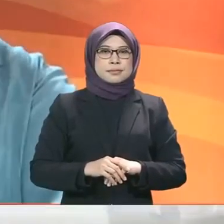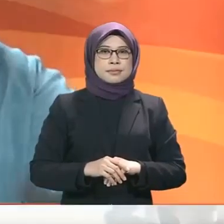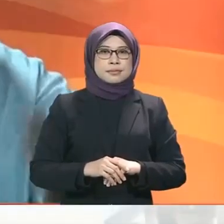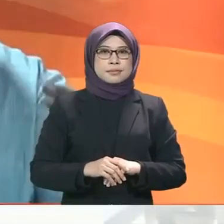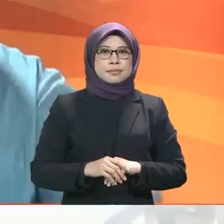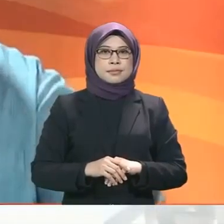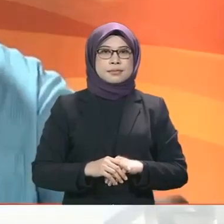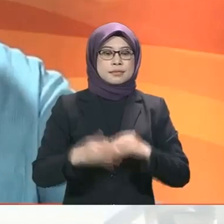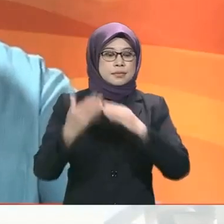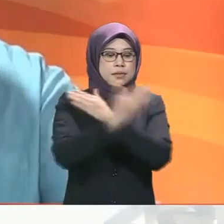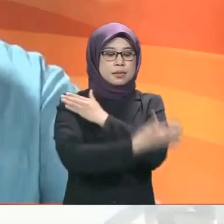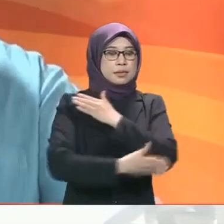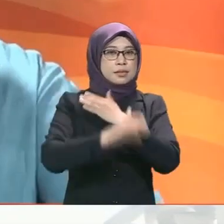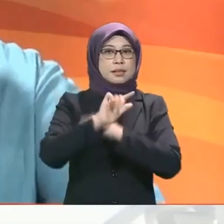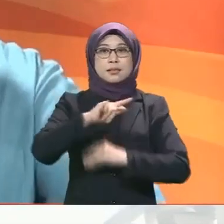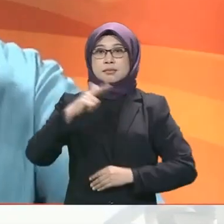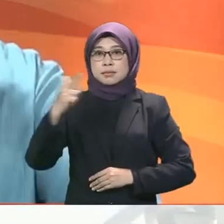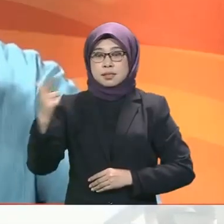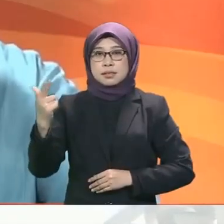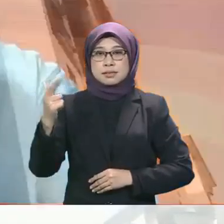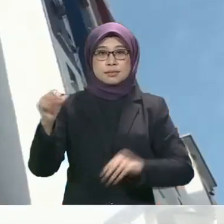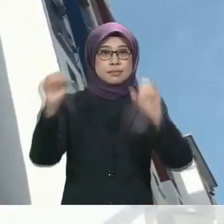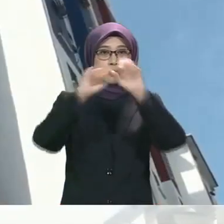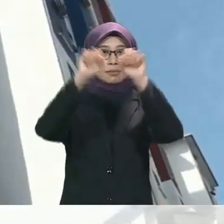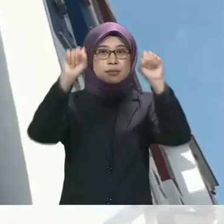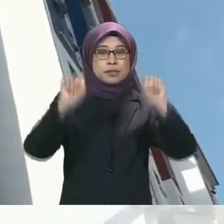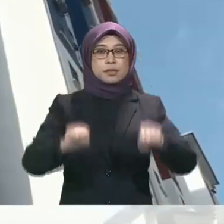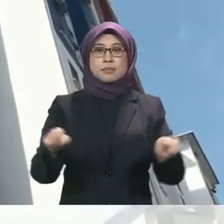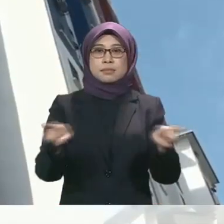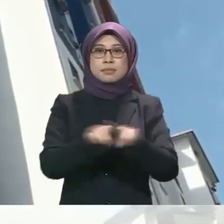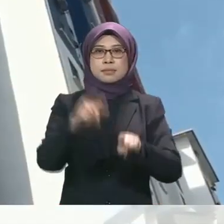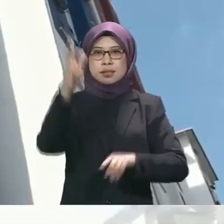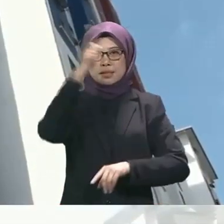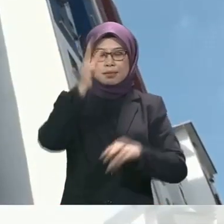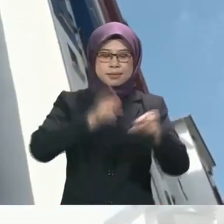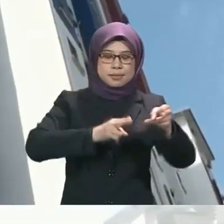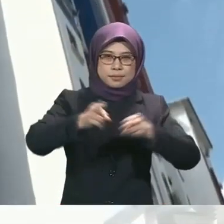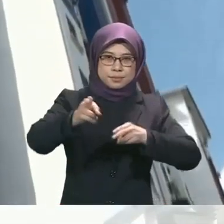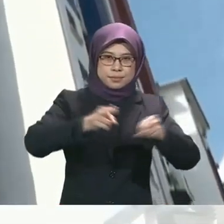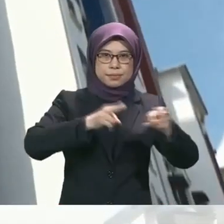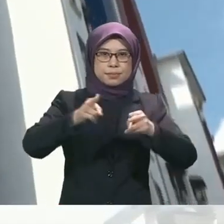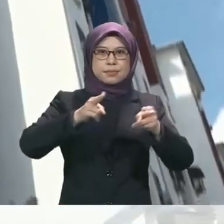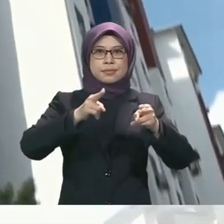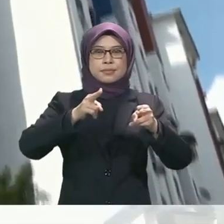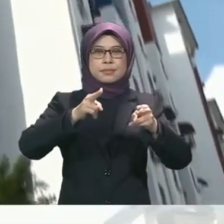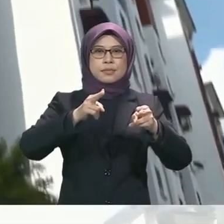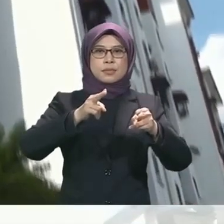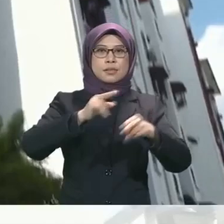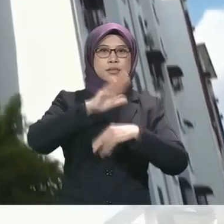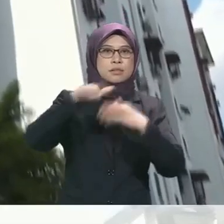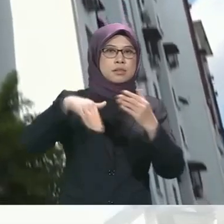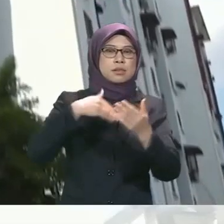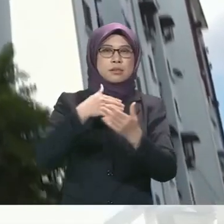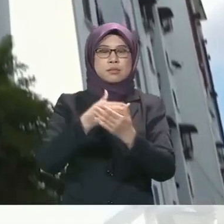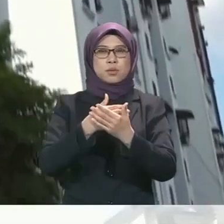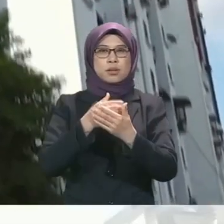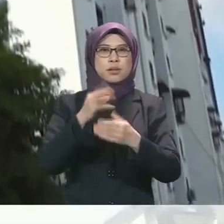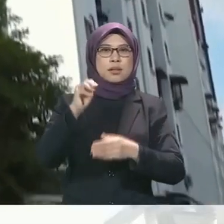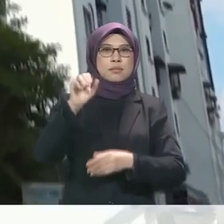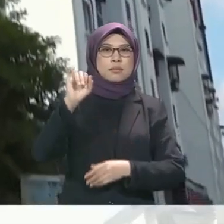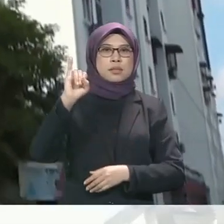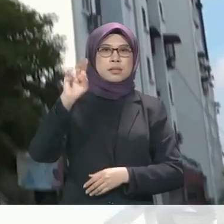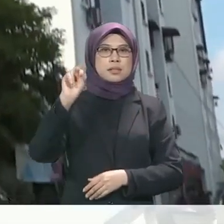Di negara lain, ini juga menjadi sistem kerajaan yang menguruskan maintenance di flat cost rendah.